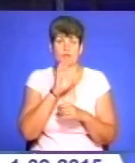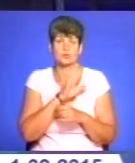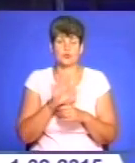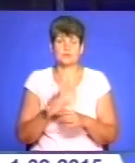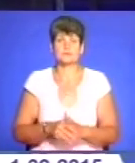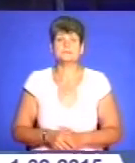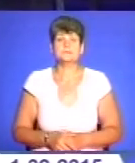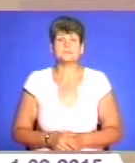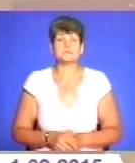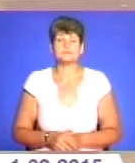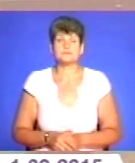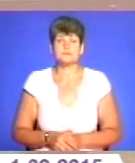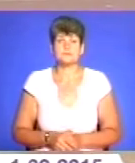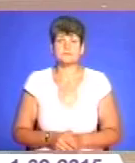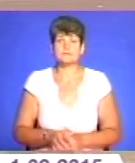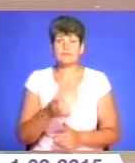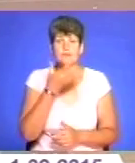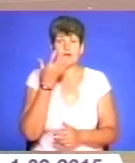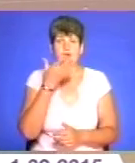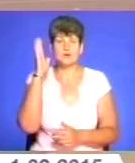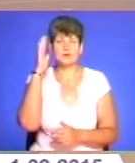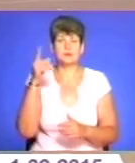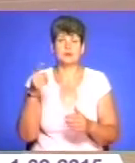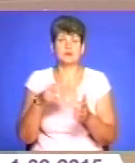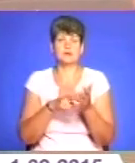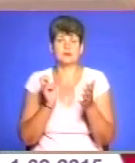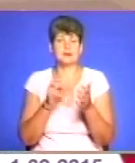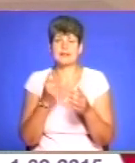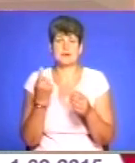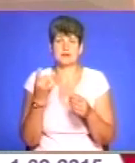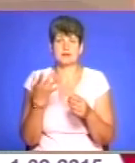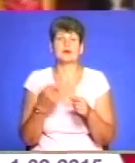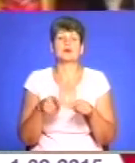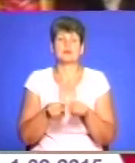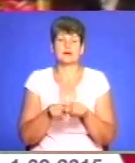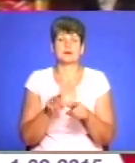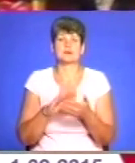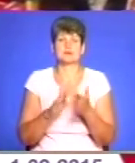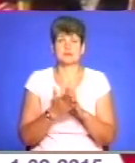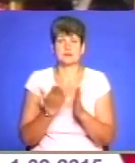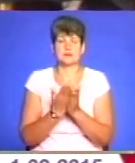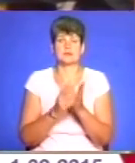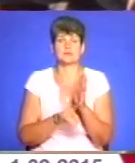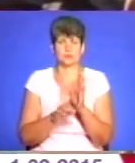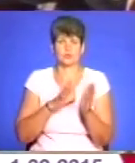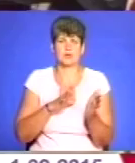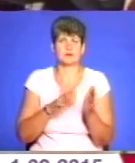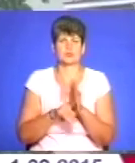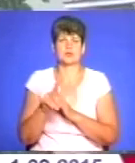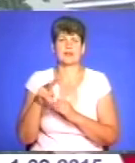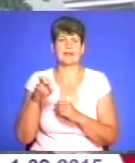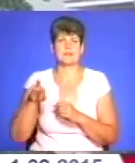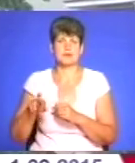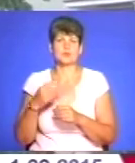це Валентина Павлишин. Гарячу воду в Тернополі відключають не вперше. Така ж ситуація склалася на початку липня. Тоді борг